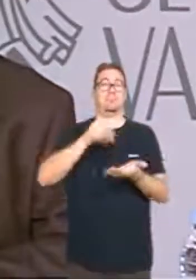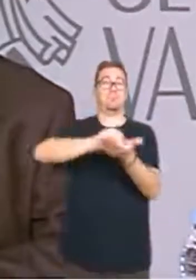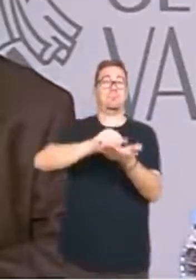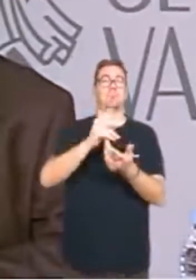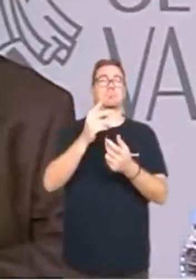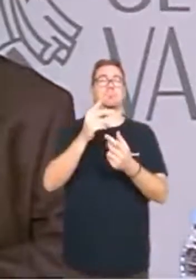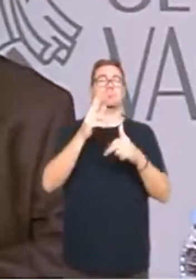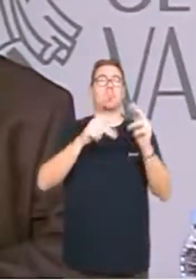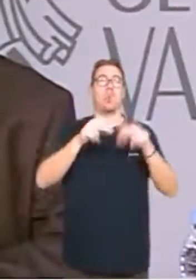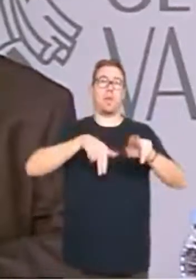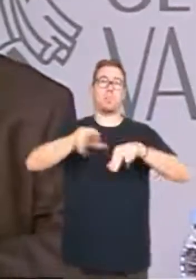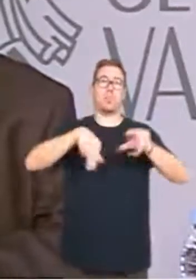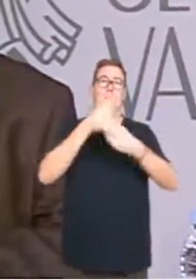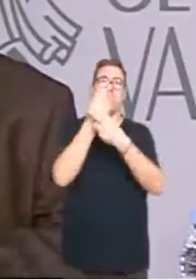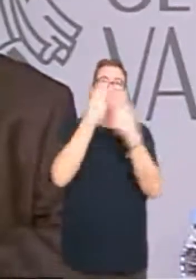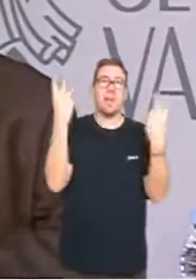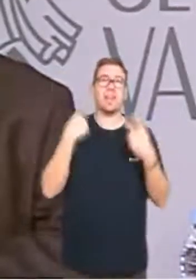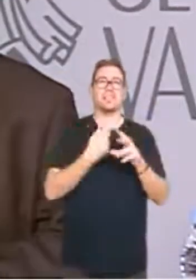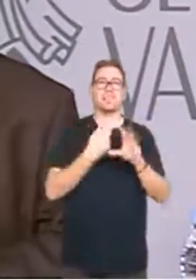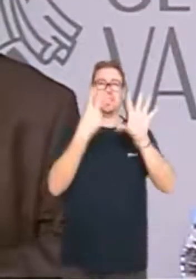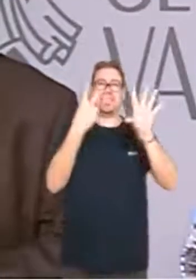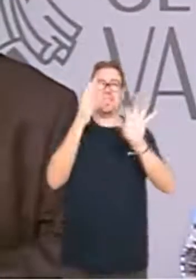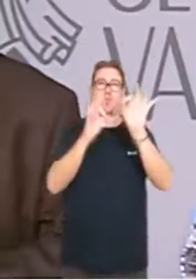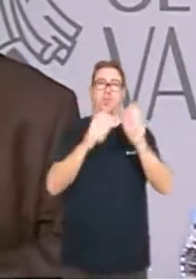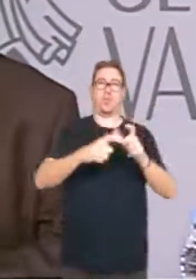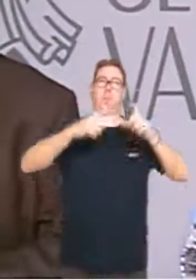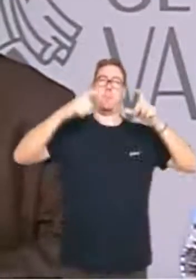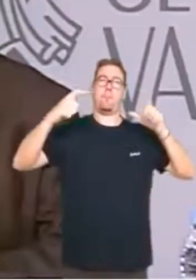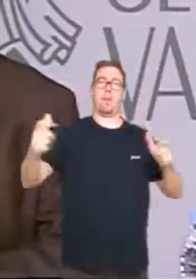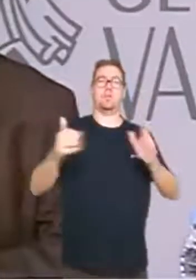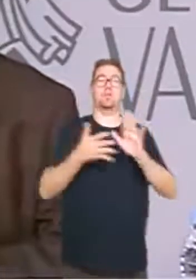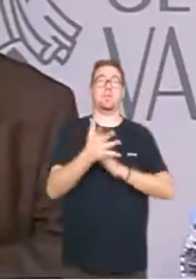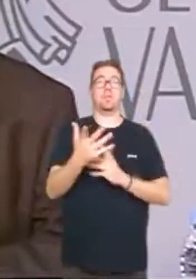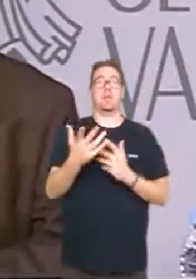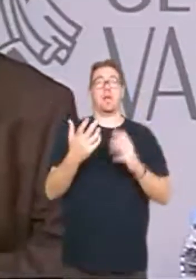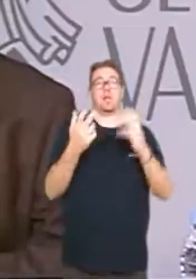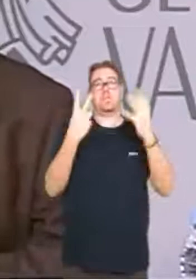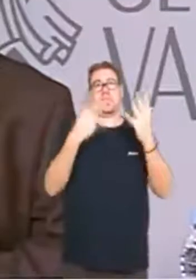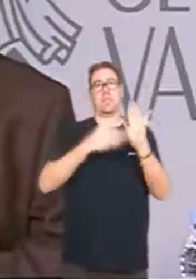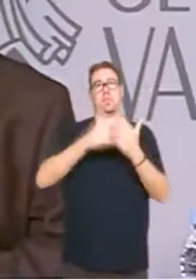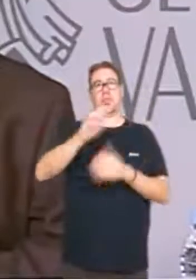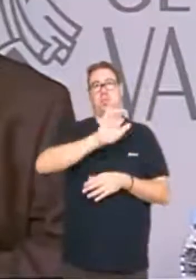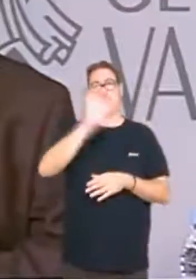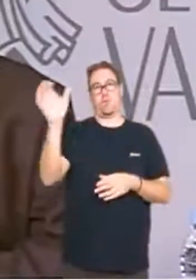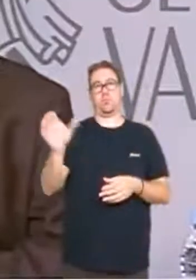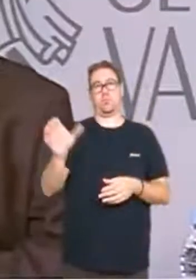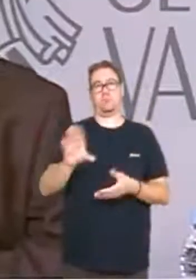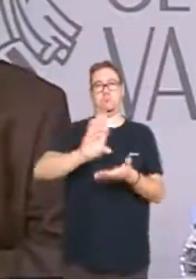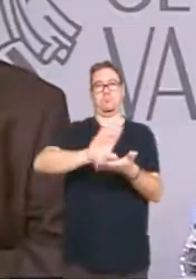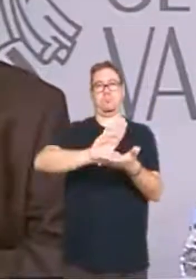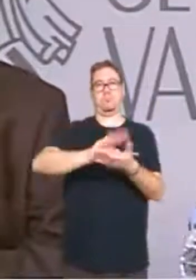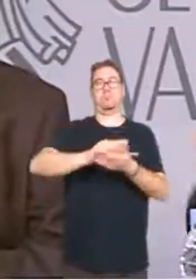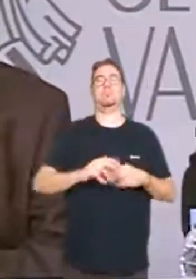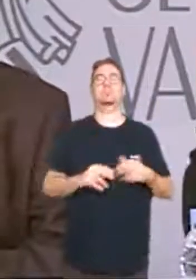públiques. diàries creixen un 7% i assolixen els 100 milions d'euros. Per tant,